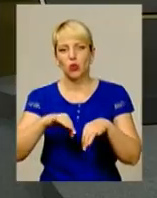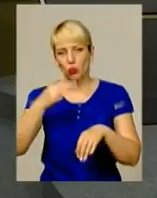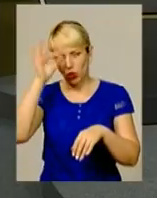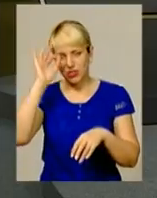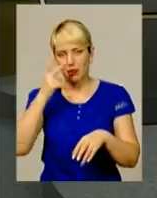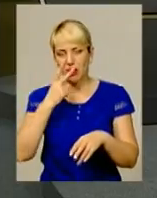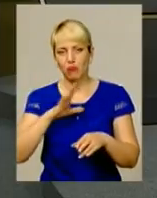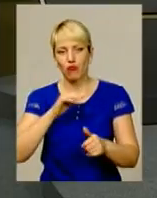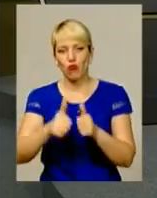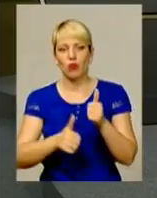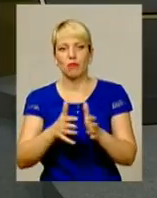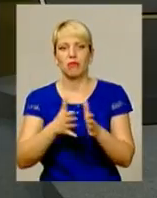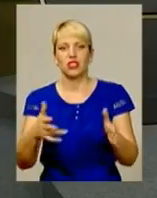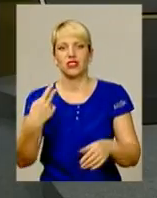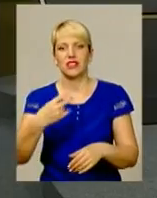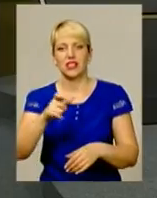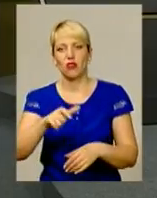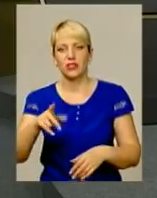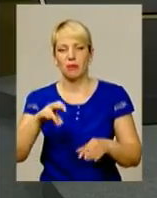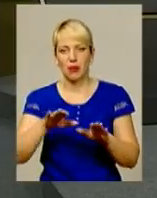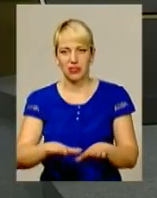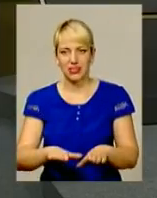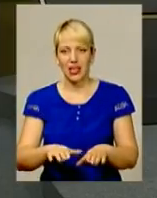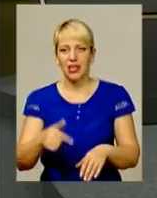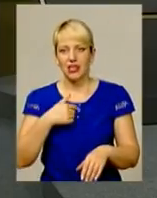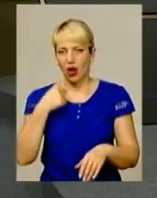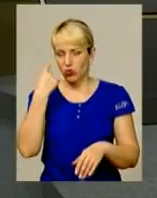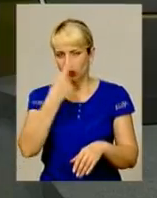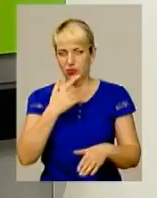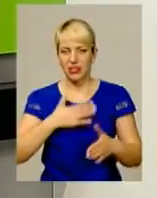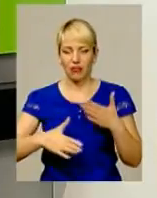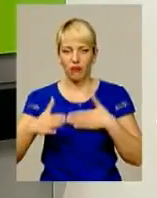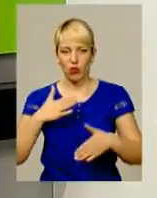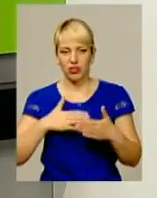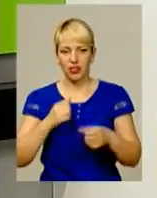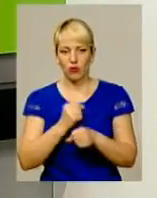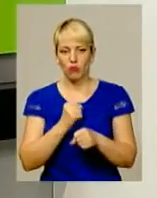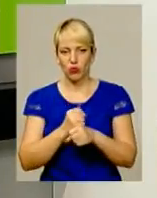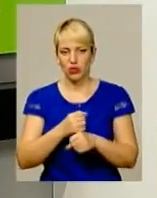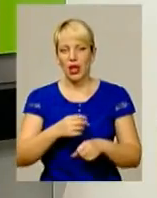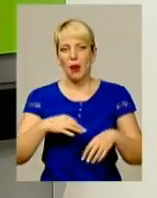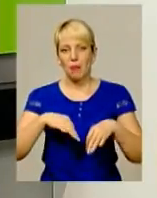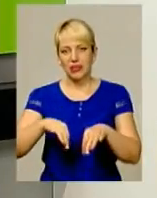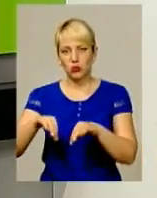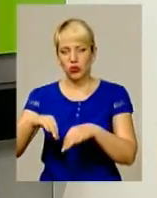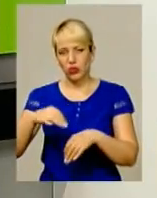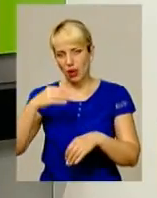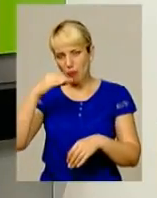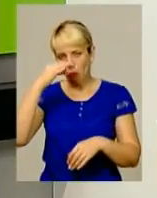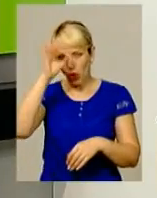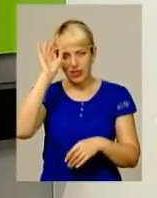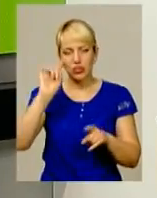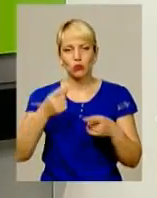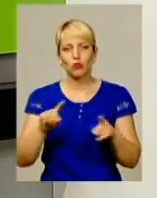тоді був конкурс більше 20 осіб на місці, і я особисто задоволений роботою патрульної поліції, чому? Тому що